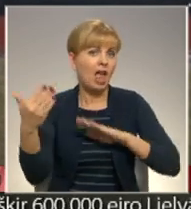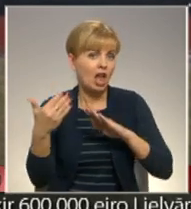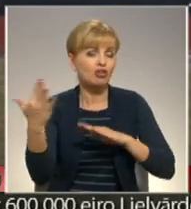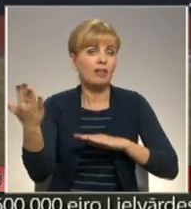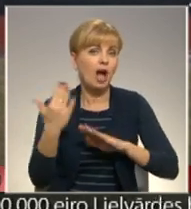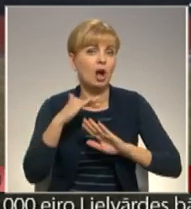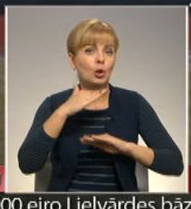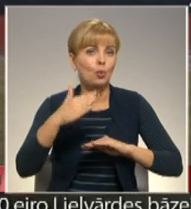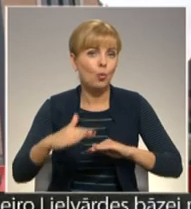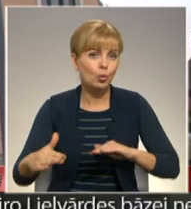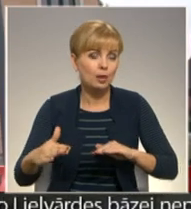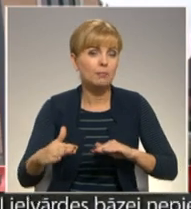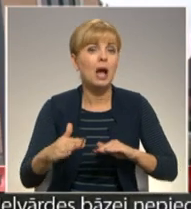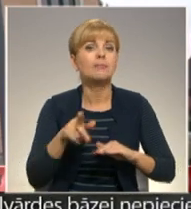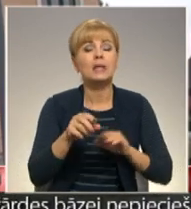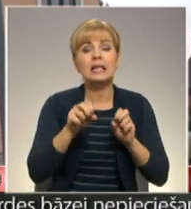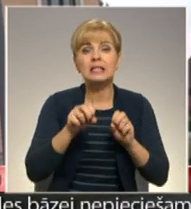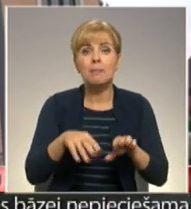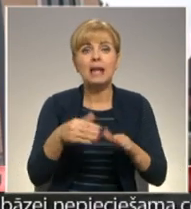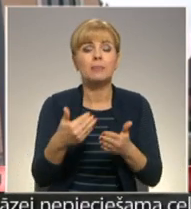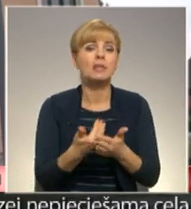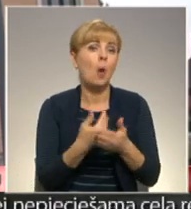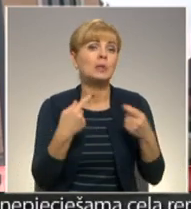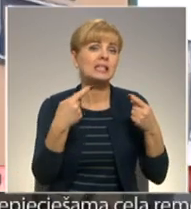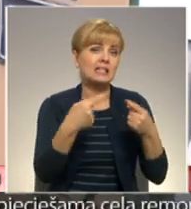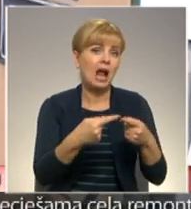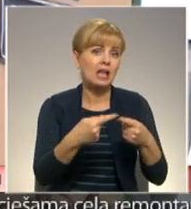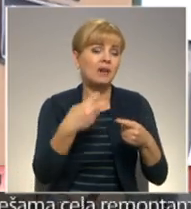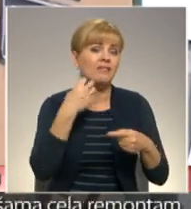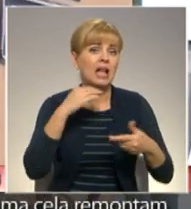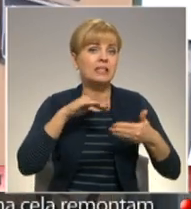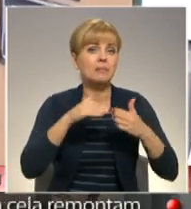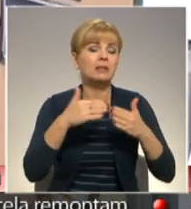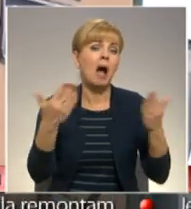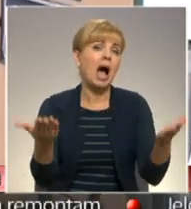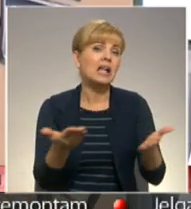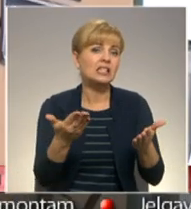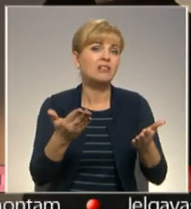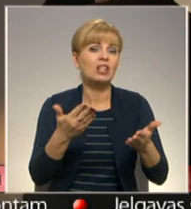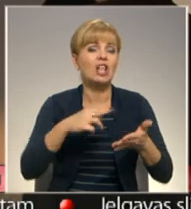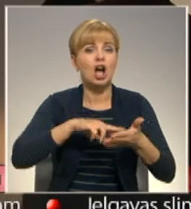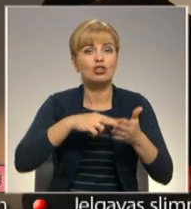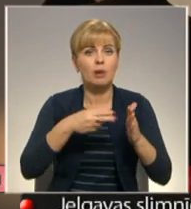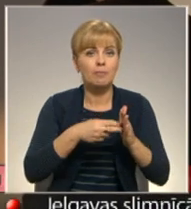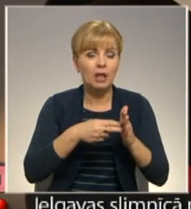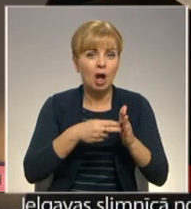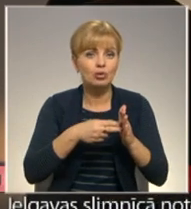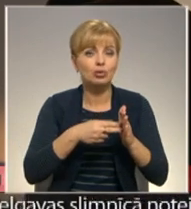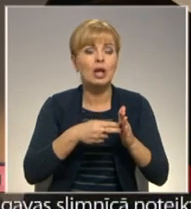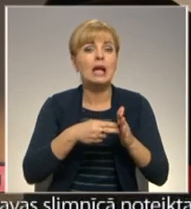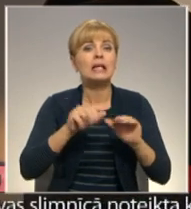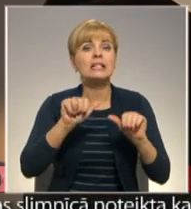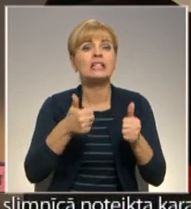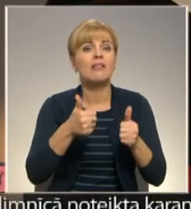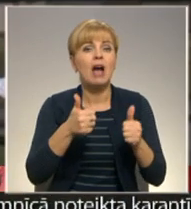tā kā tur ir paaugstināta izturība. Speciāli jaunajam strateģiskajam vecpilsētas atzīvināšanas plānam tik izveidotas Sijam Ventmalas māja,